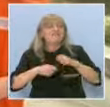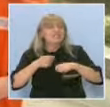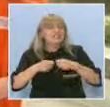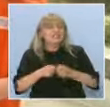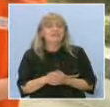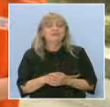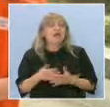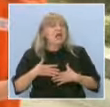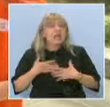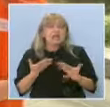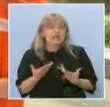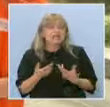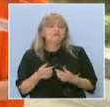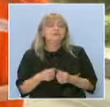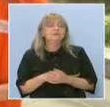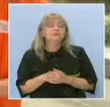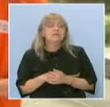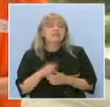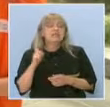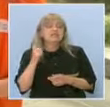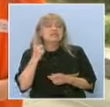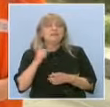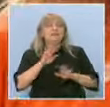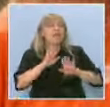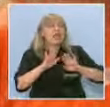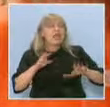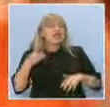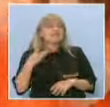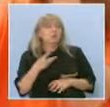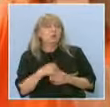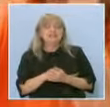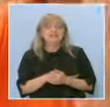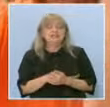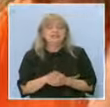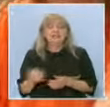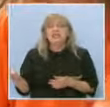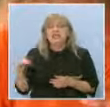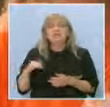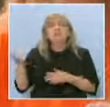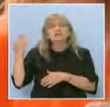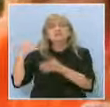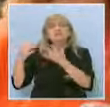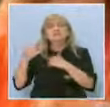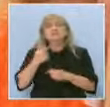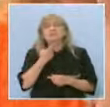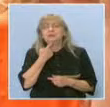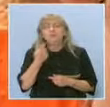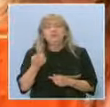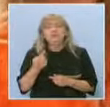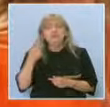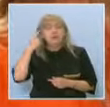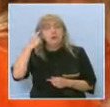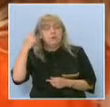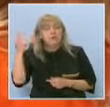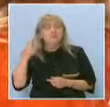ми и ми харесват самите експонати. Идва да съм преди много години, но се спомням, че